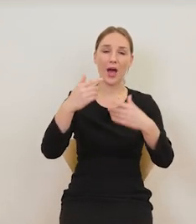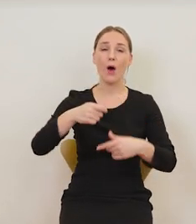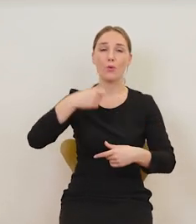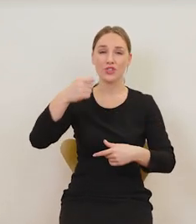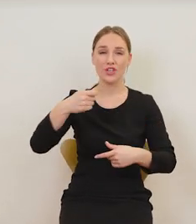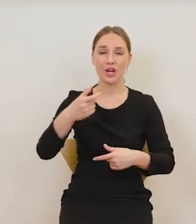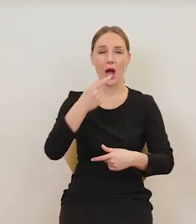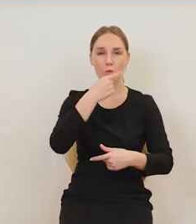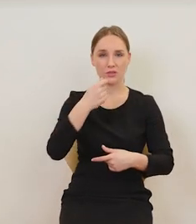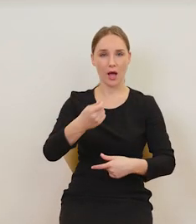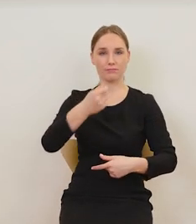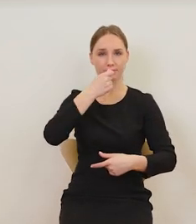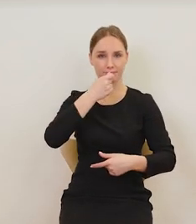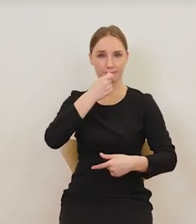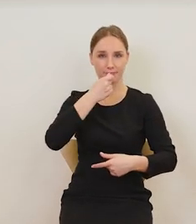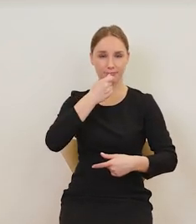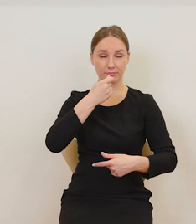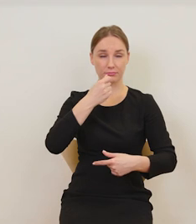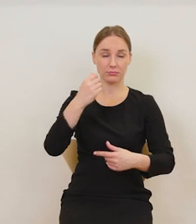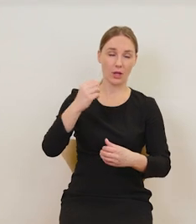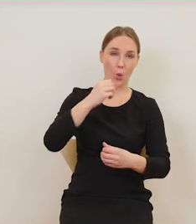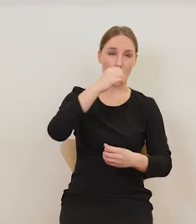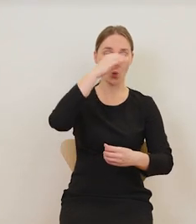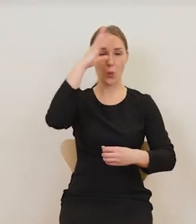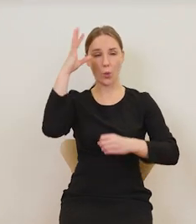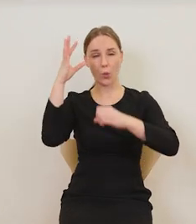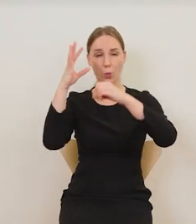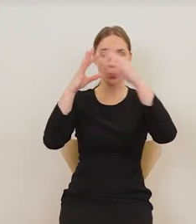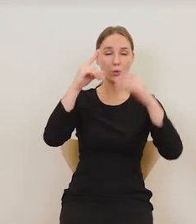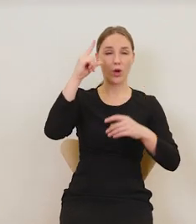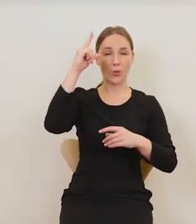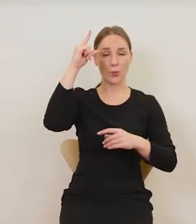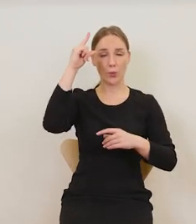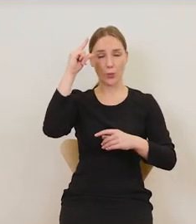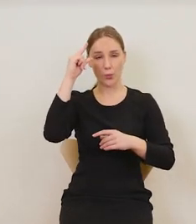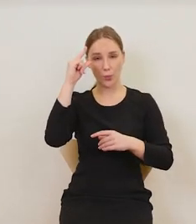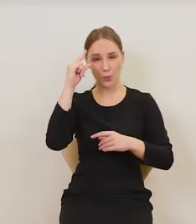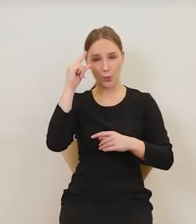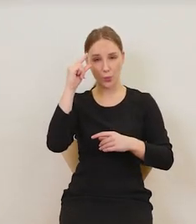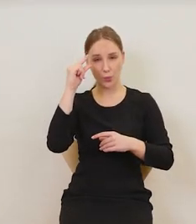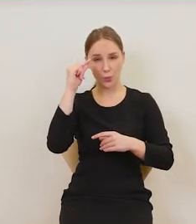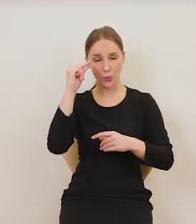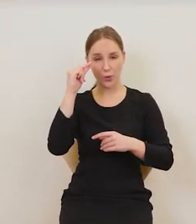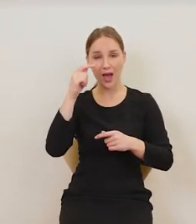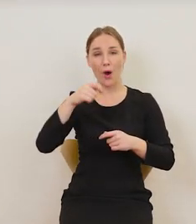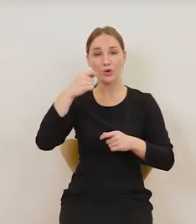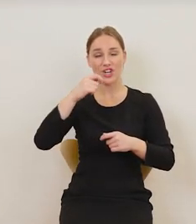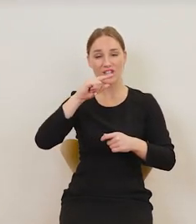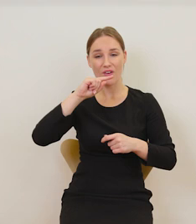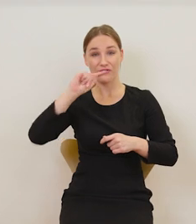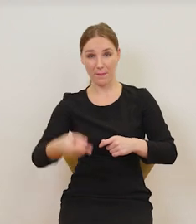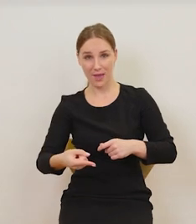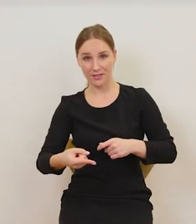łyżeczkę. W momencie, kiedy wpadał, wchodził w ten trans, no wiadomo, przysypiał troszkę i ta łyżeczka